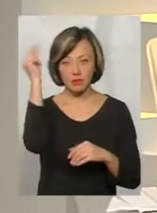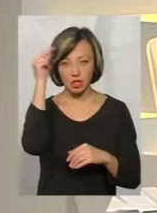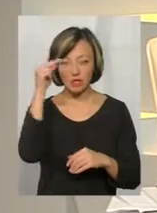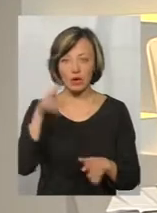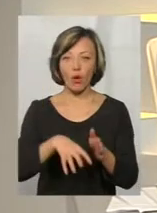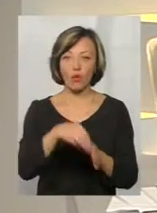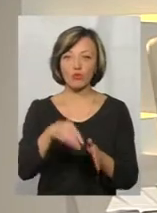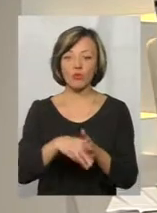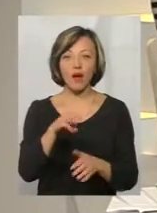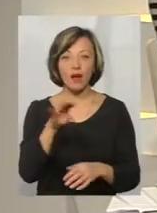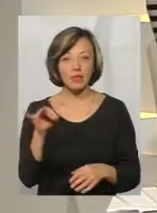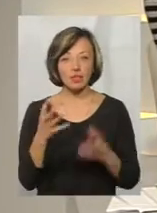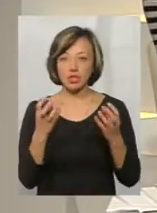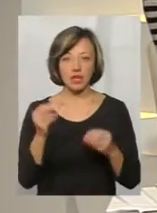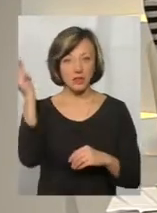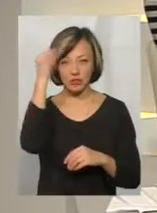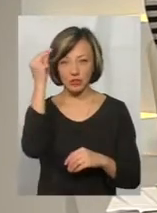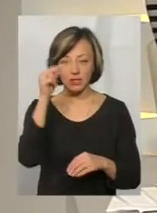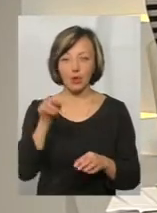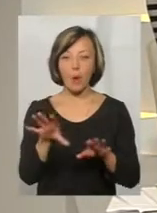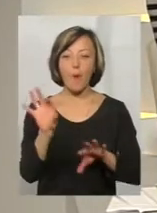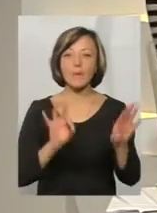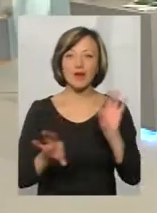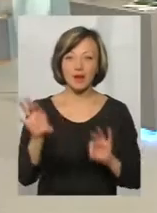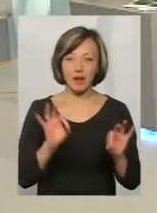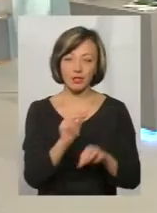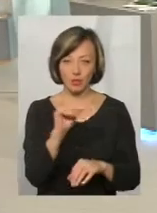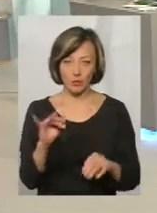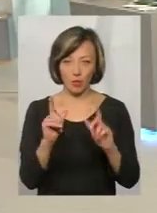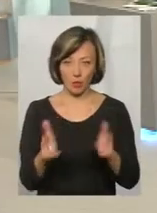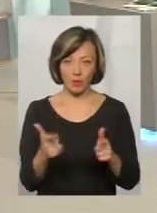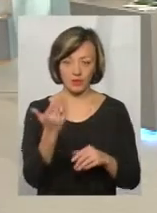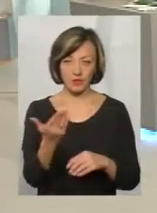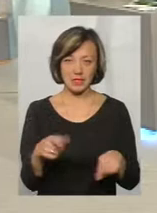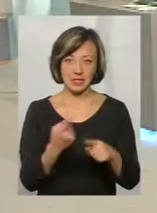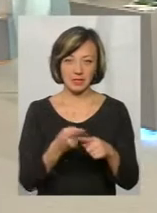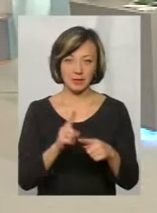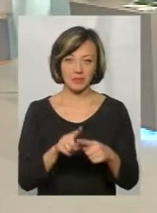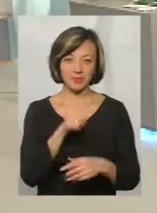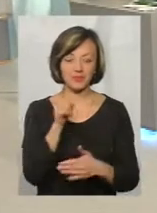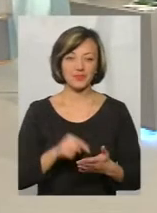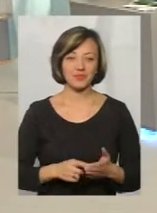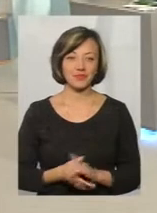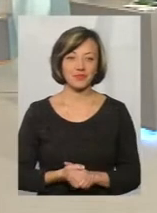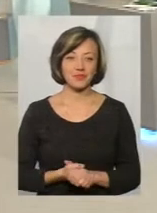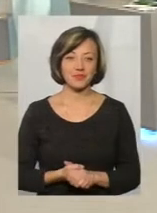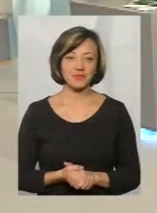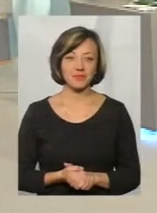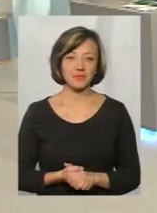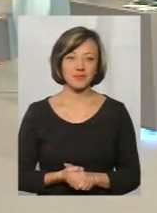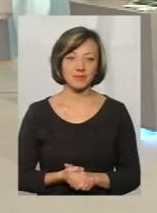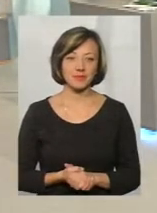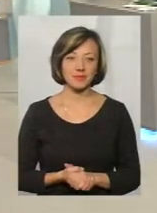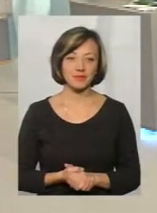голосувати, але ще не навчилися обирати. Чи погоджуєтеся ви з таким твердженням? Ну, це дуже оціночне,